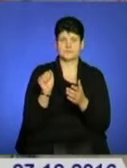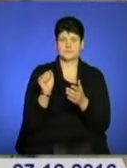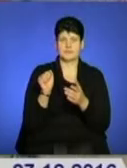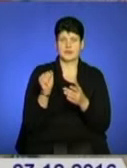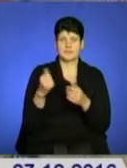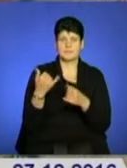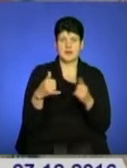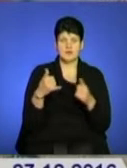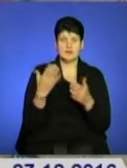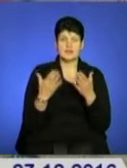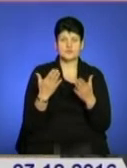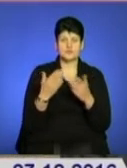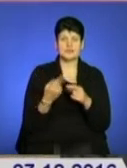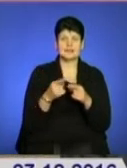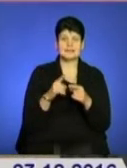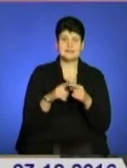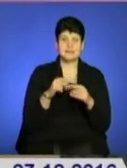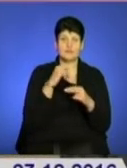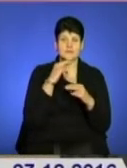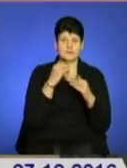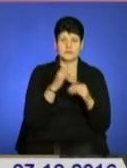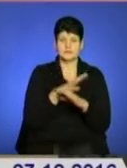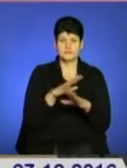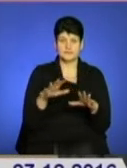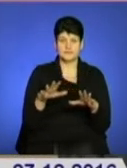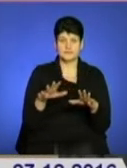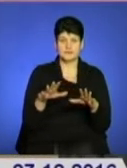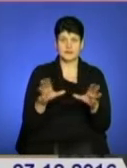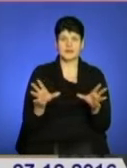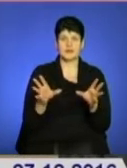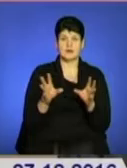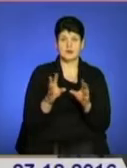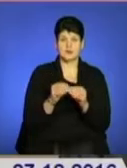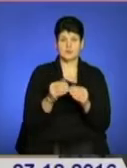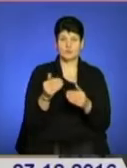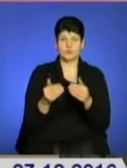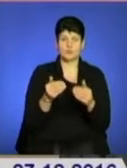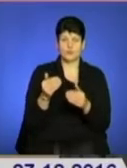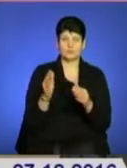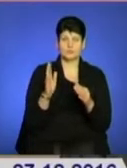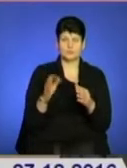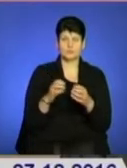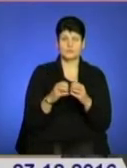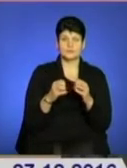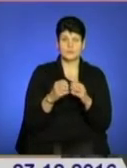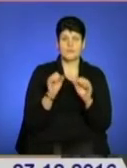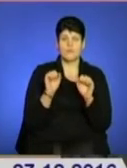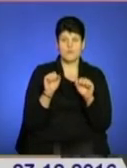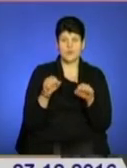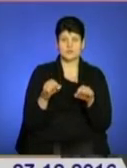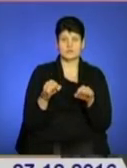Якщо на це не реагувати і десь кроком, разом крок-крок не йти з цими проблемами, то можна